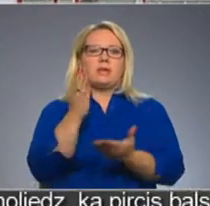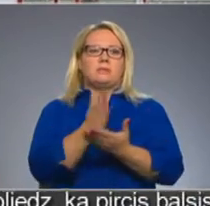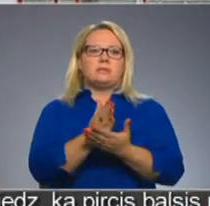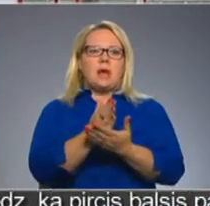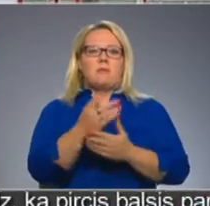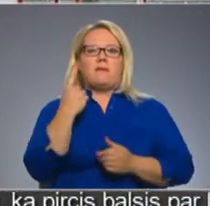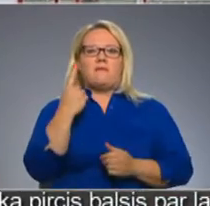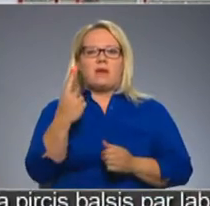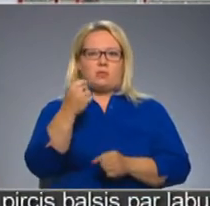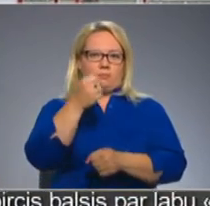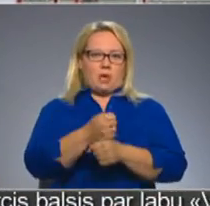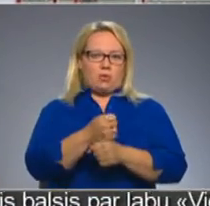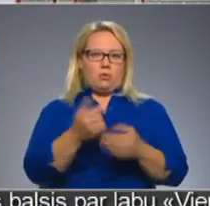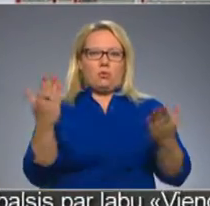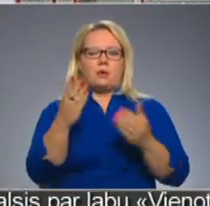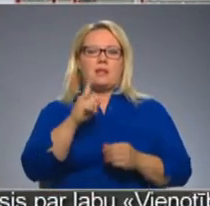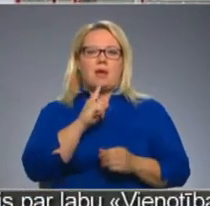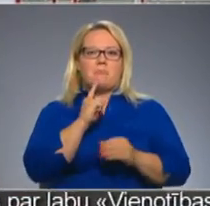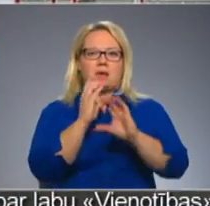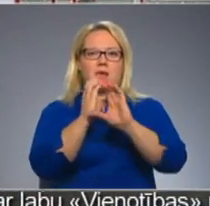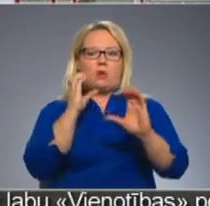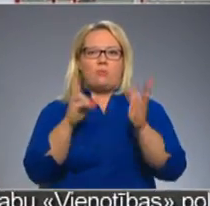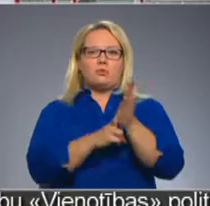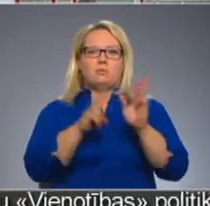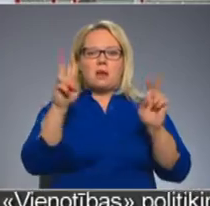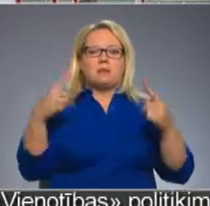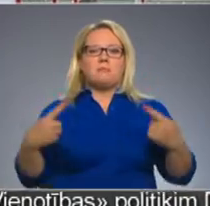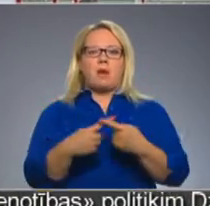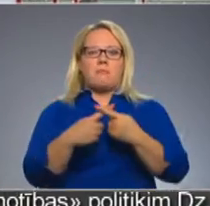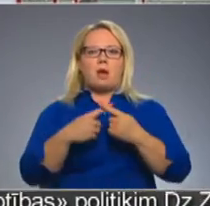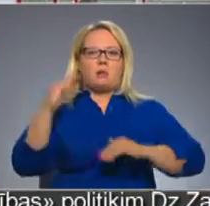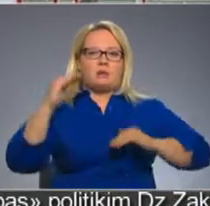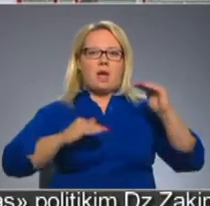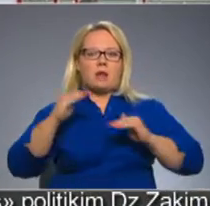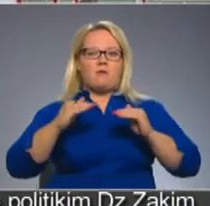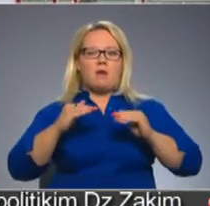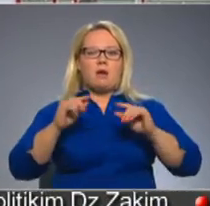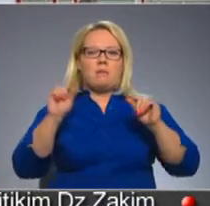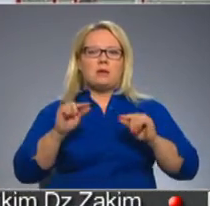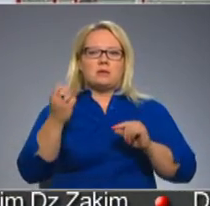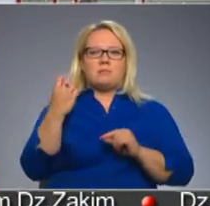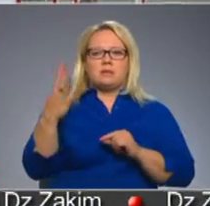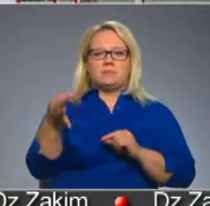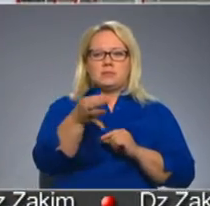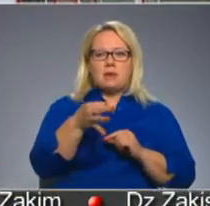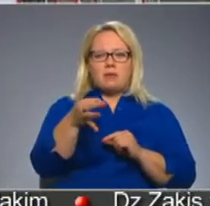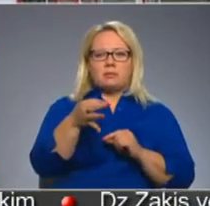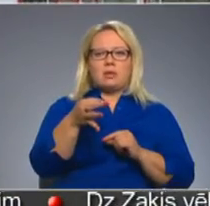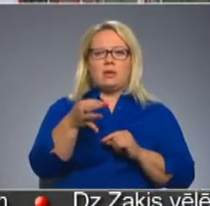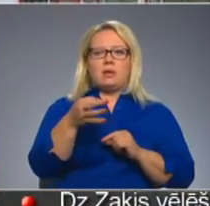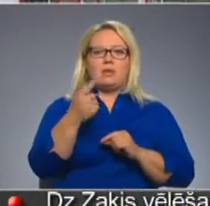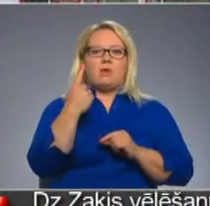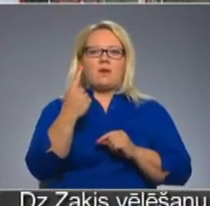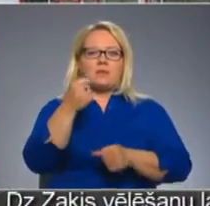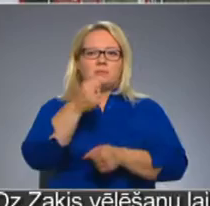vienu pieturi, kur Liepājas autobusparks piemēroja tarifu mazāko 15 centi, no